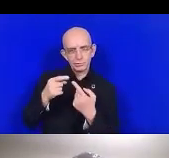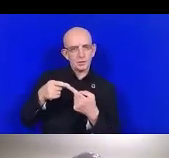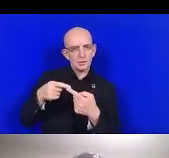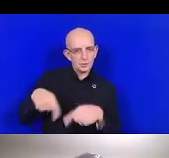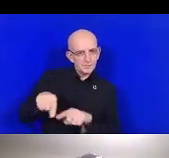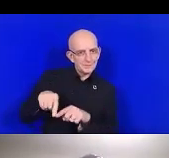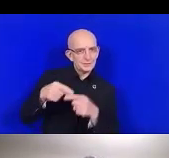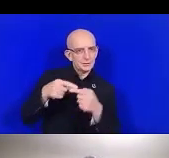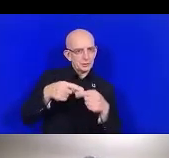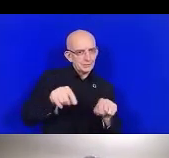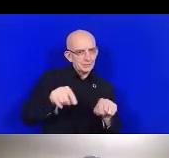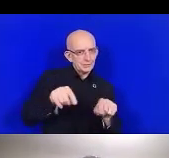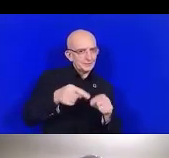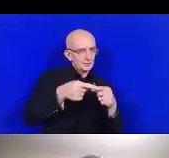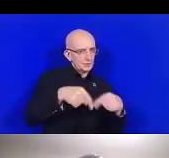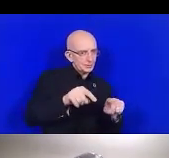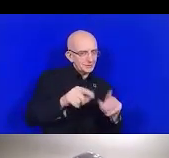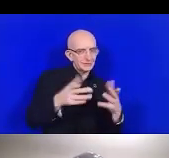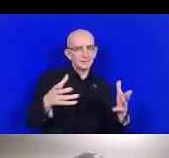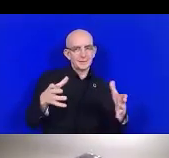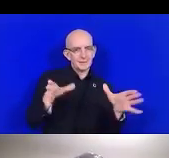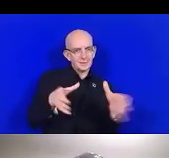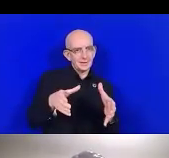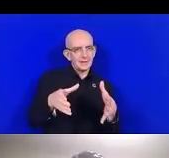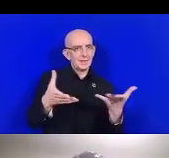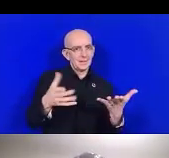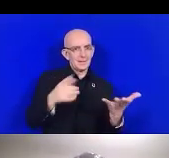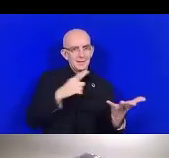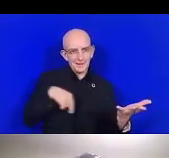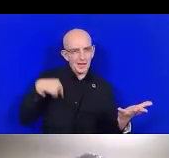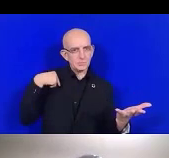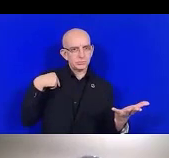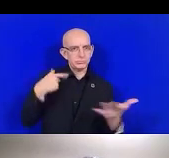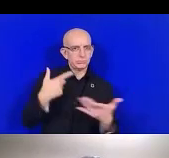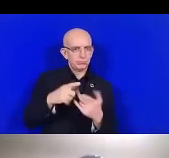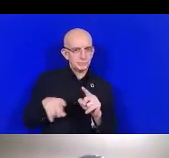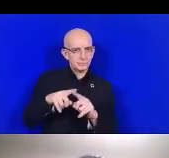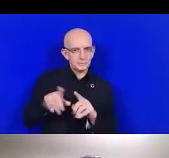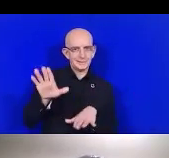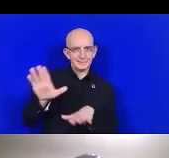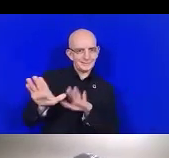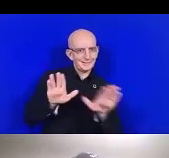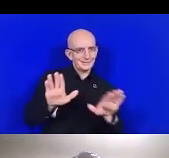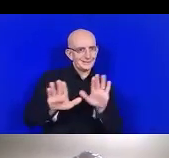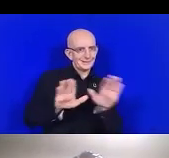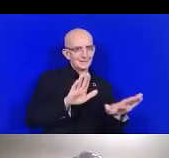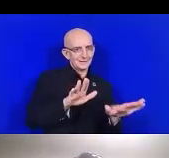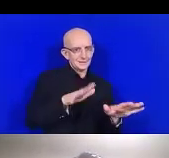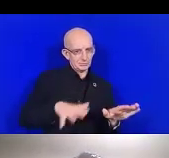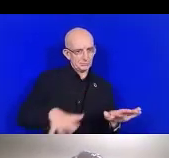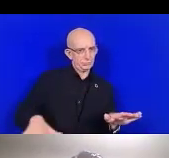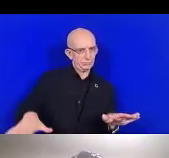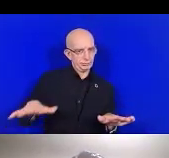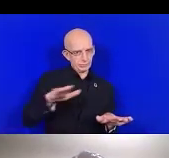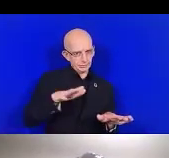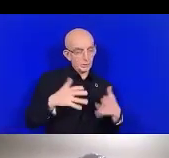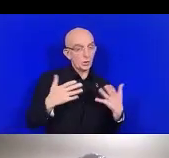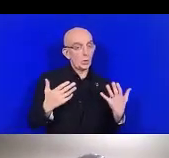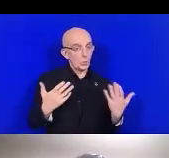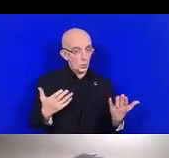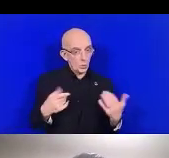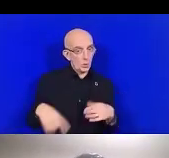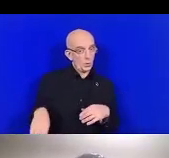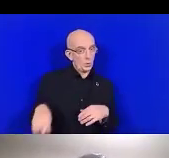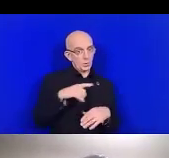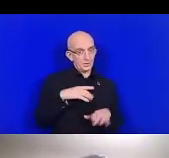renforce également les capacités dans ces différents territoires pour mener un travail bien articulé dans